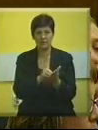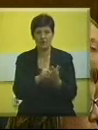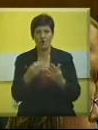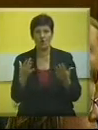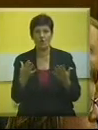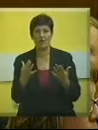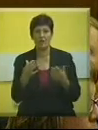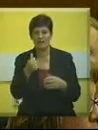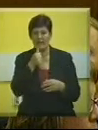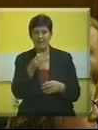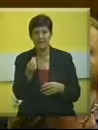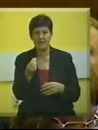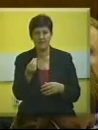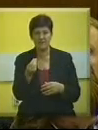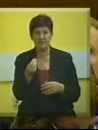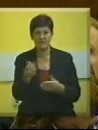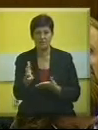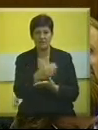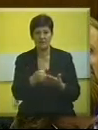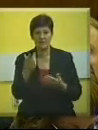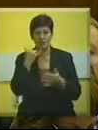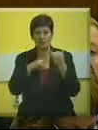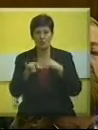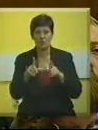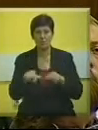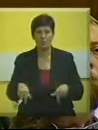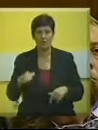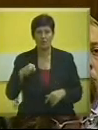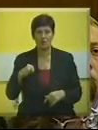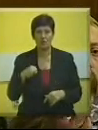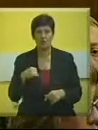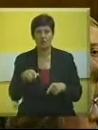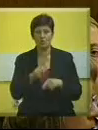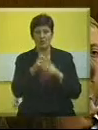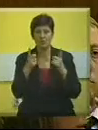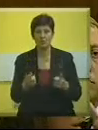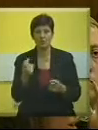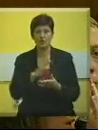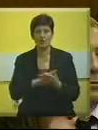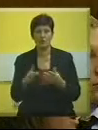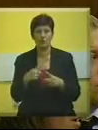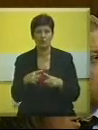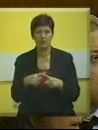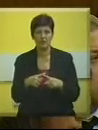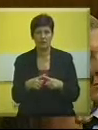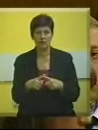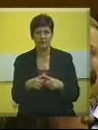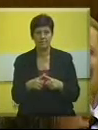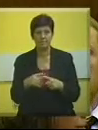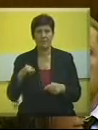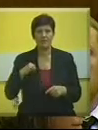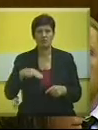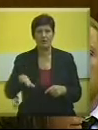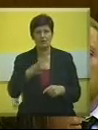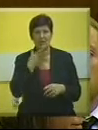koliki je devizni prilivo turizma u autonomnoj pokrini Vojvodini. I to ne postoje iz prostorog razloga što Vojvodina